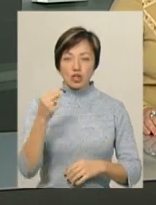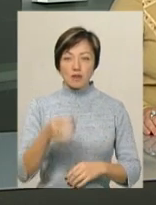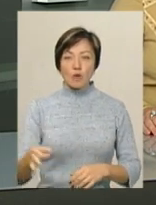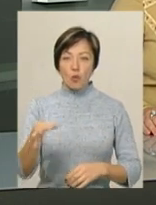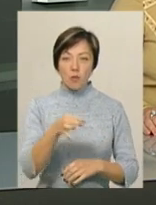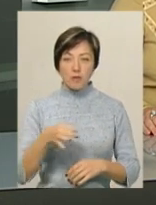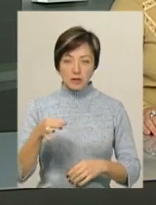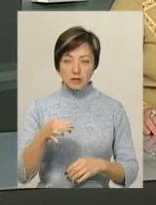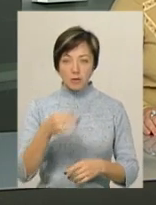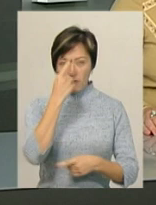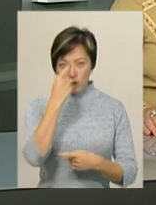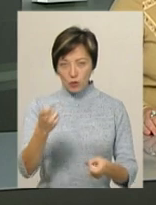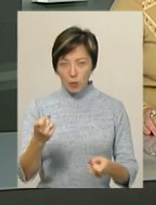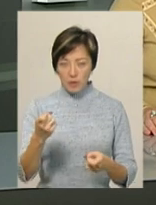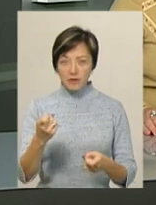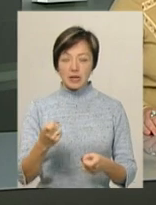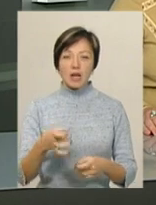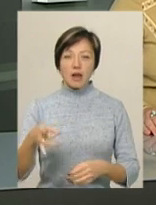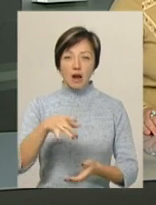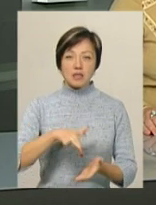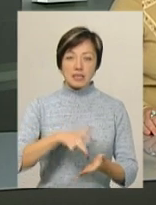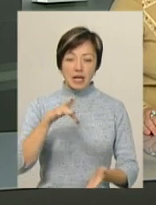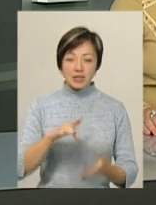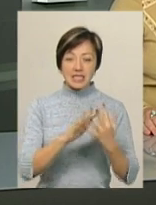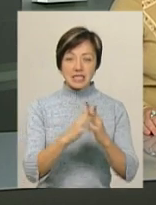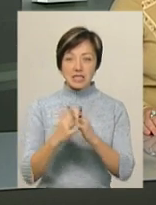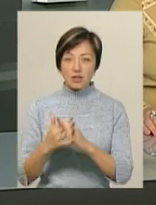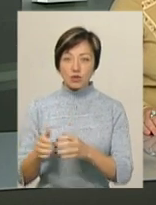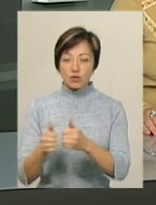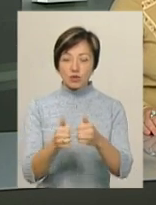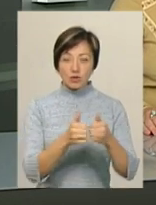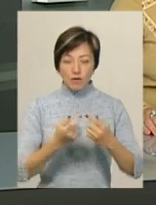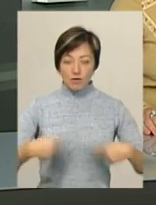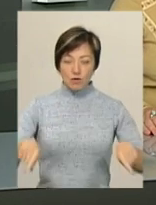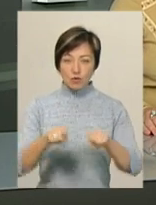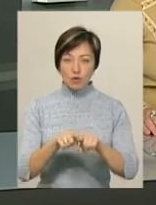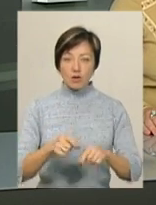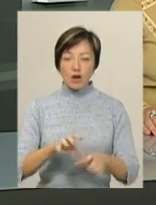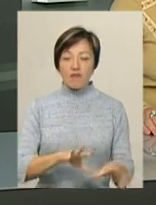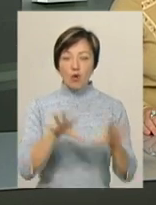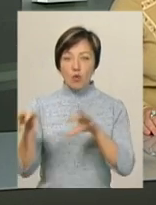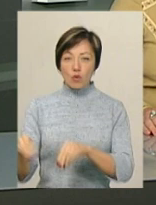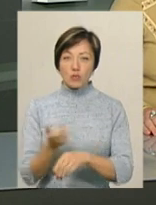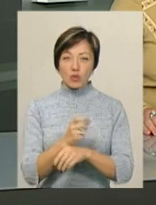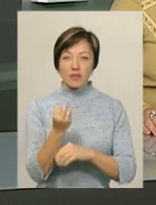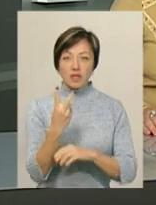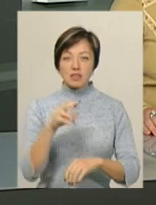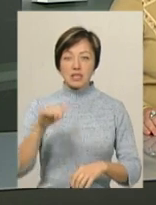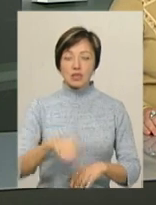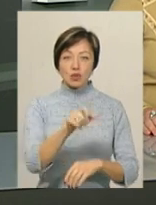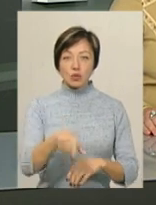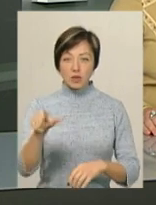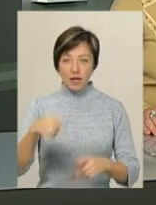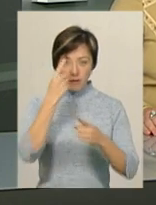Євгеній Дубина повідомив, з райцентру та тих сіл, що розташовані у зоні ураження, евакуйовано понад 12 тисяч людей.